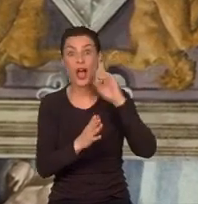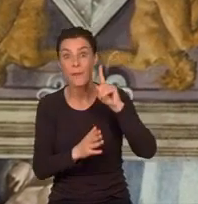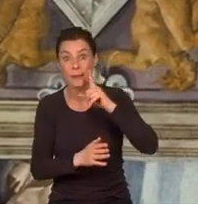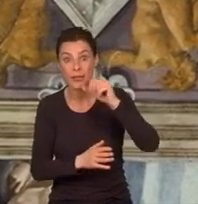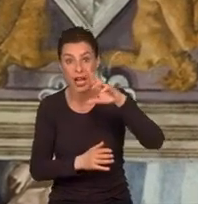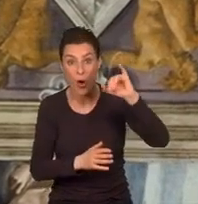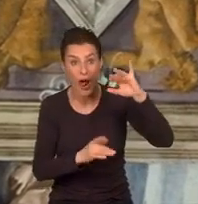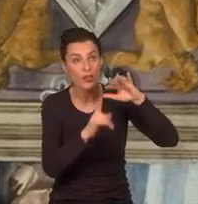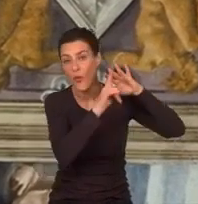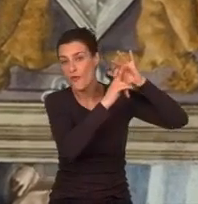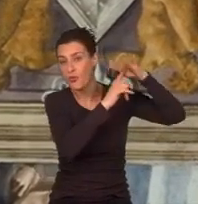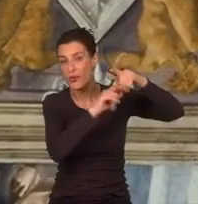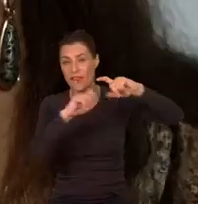Wpłynął na sztukę następnych dekad.